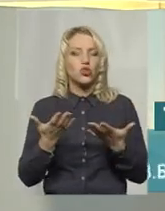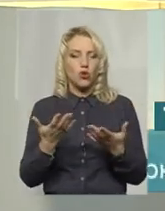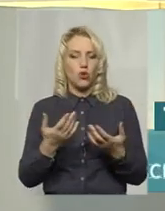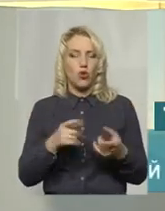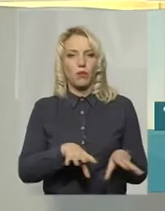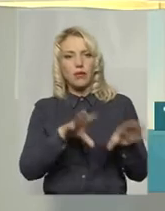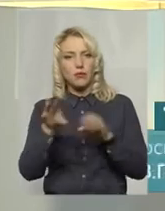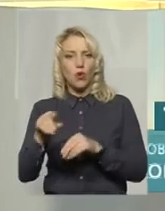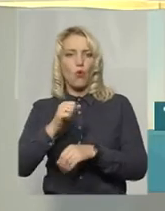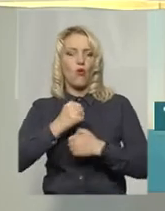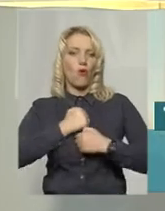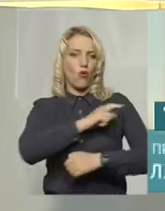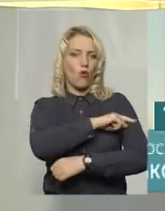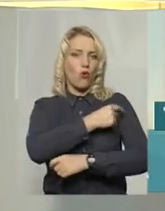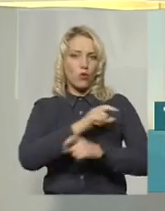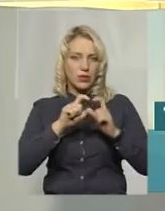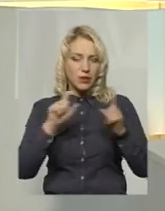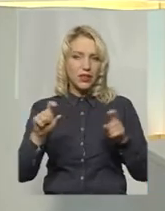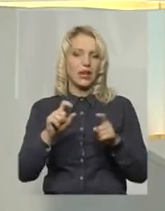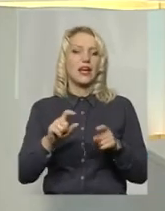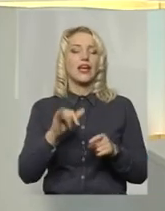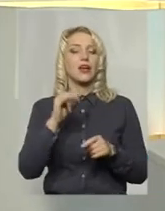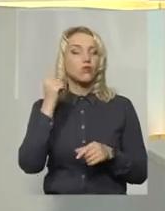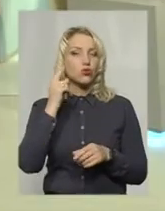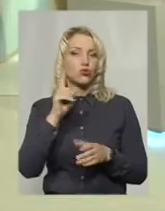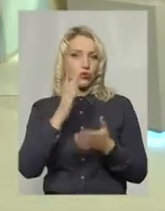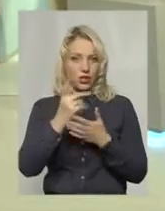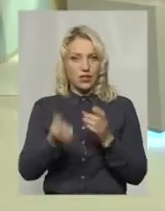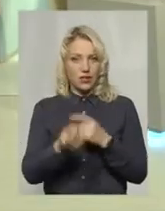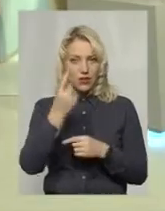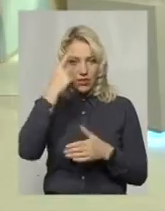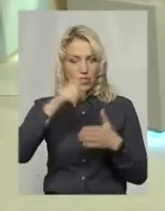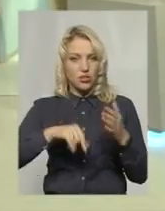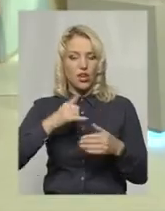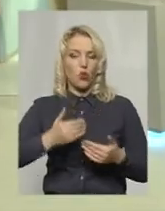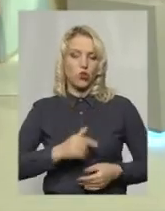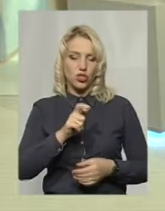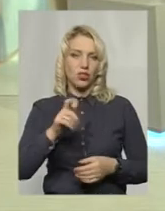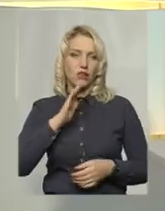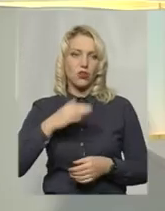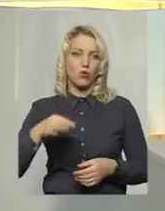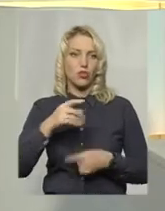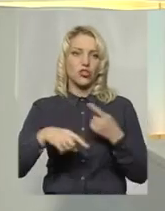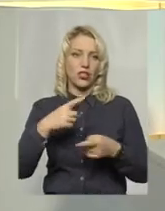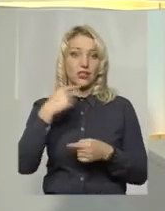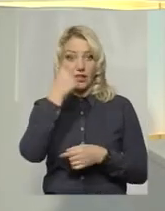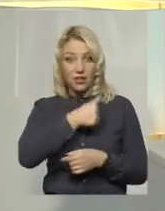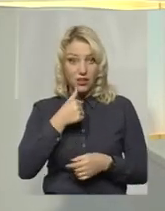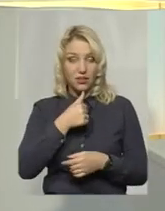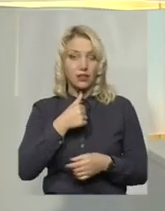перемістився у госпіталь. І почули, що з'явилася надія у жителів області, що через рік